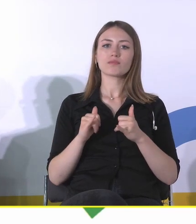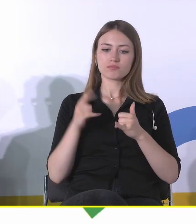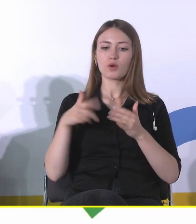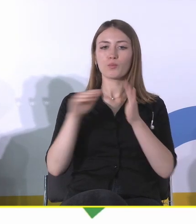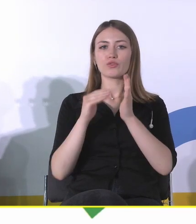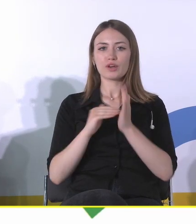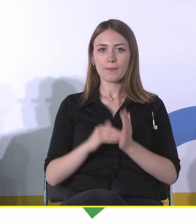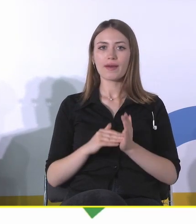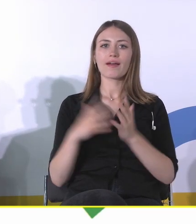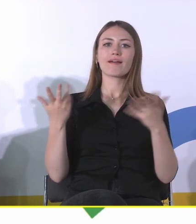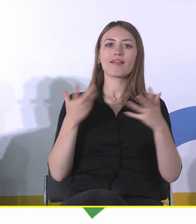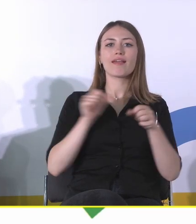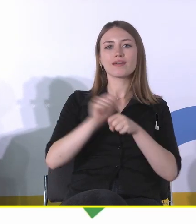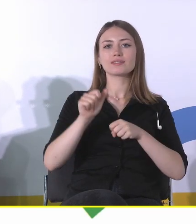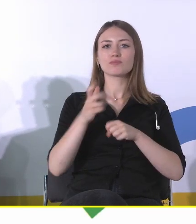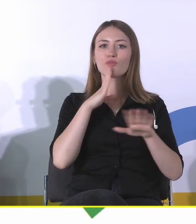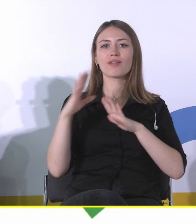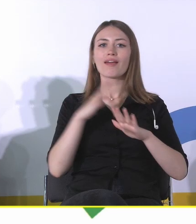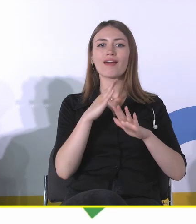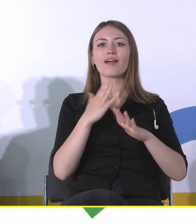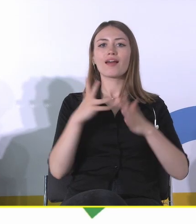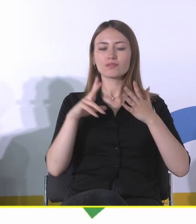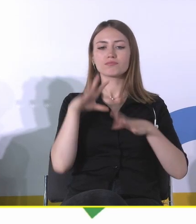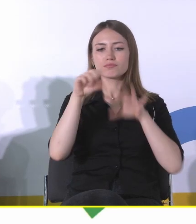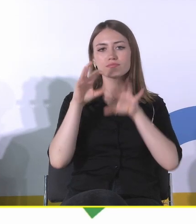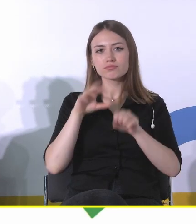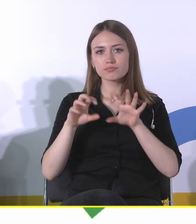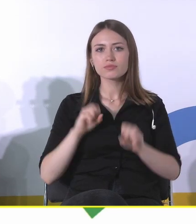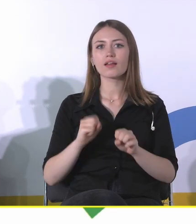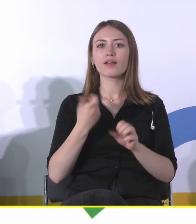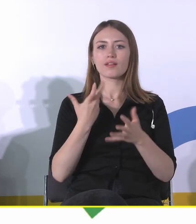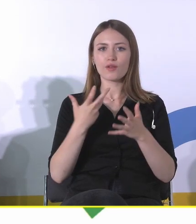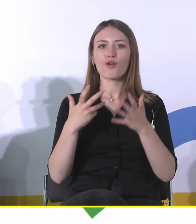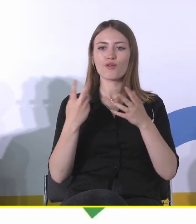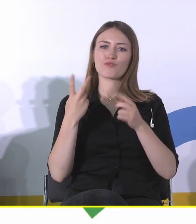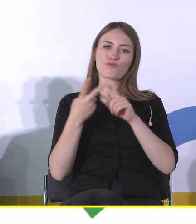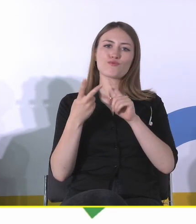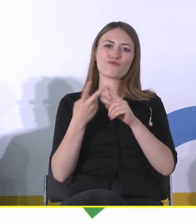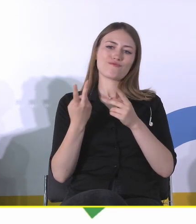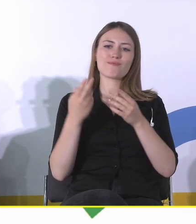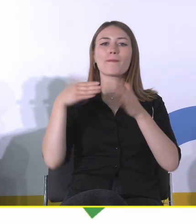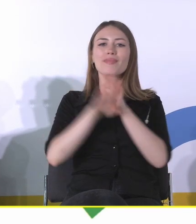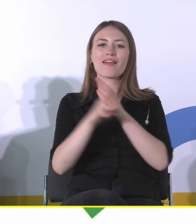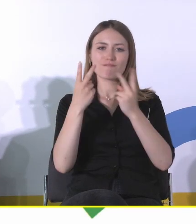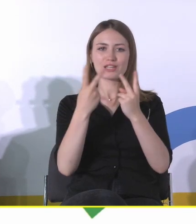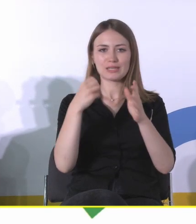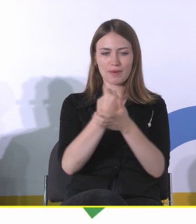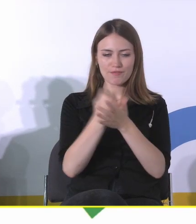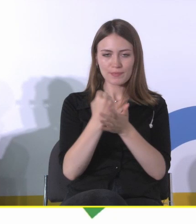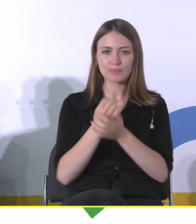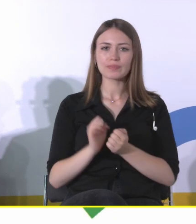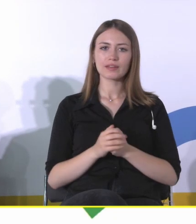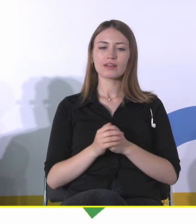no gdzieś jest zdecydowanie postrzegana jako drugorzędna. No to nam pokazuje w tej